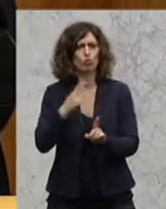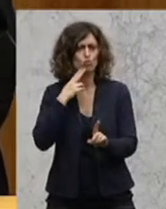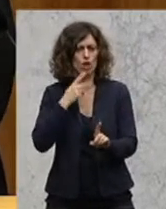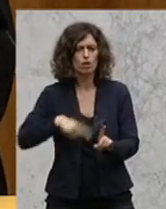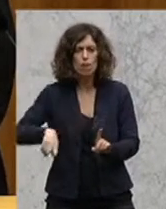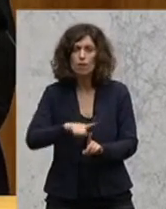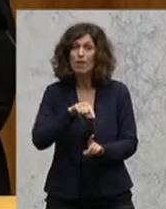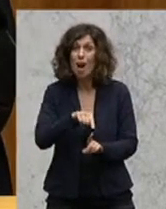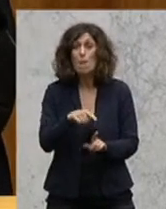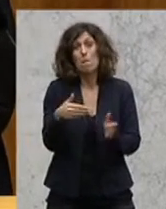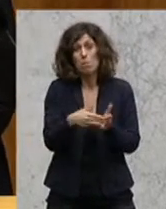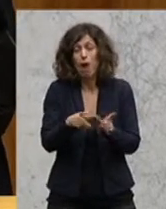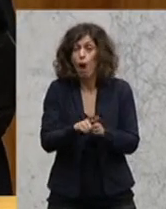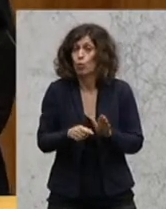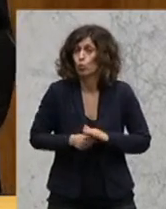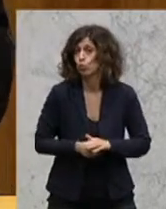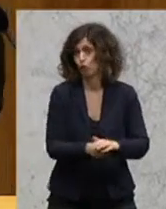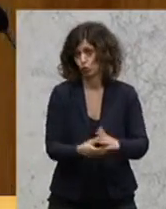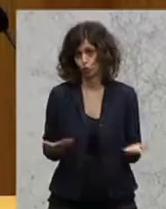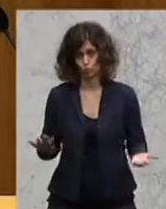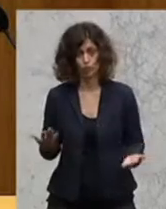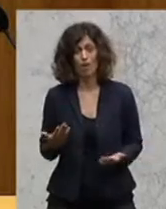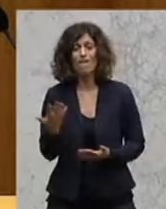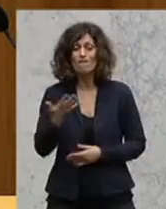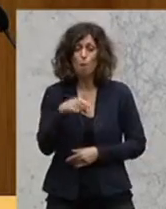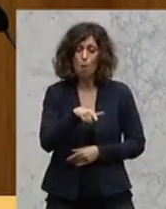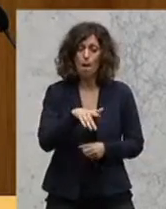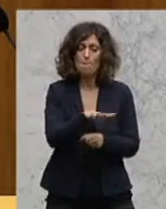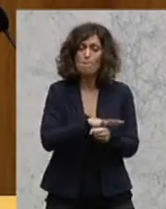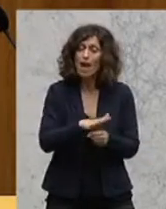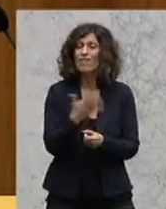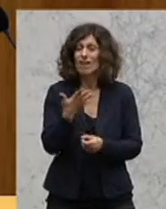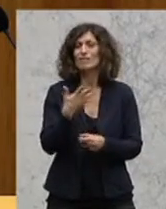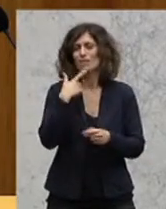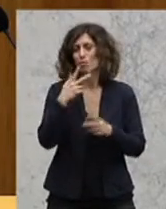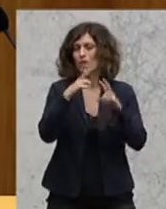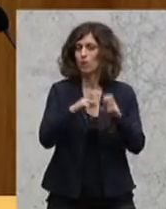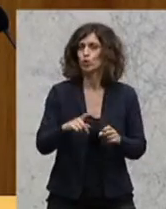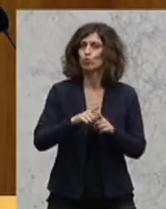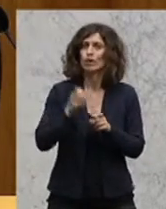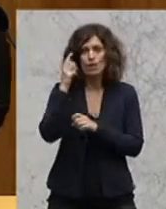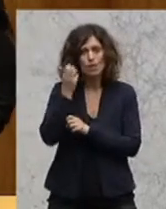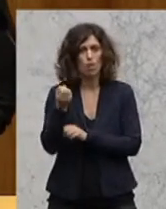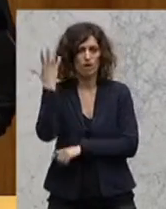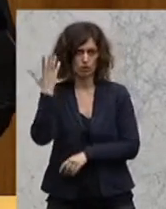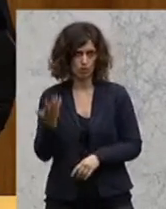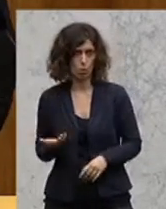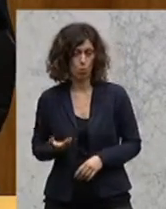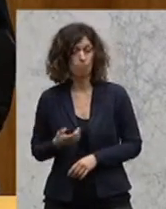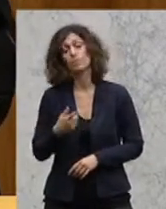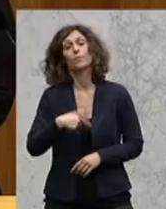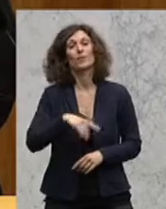Unterstützung brauchen, gerade in diesen Bereichen Forschung und Innovation. Und da heute schon